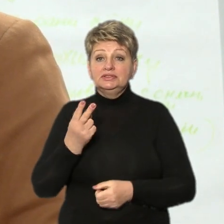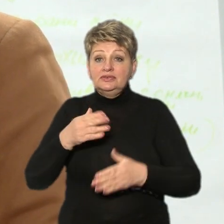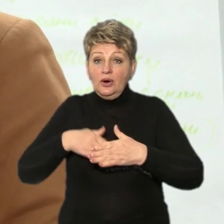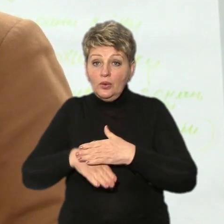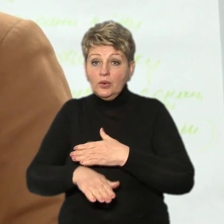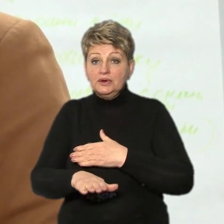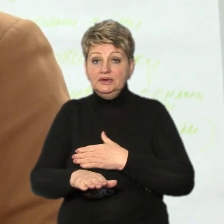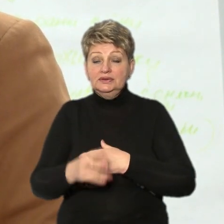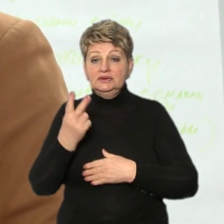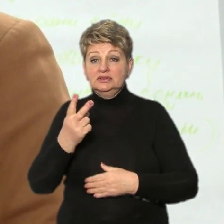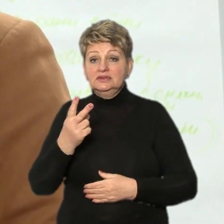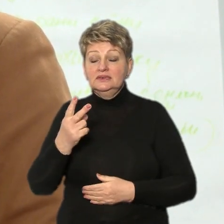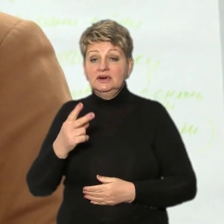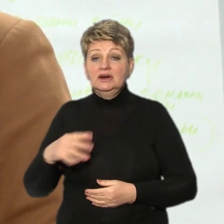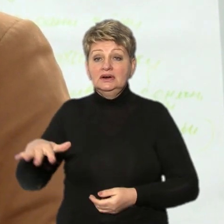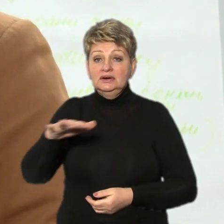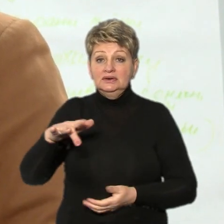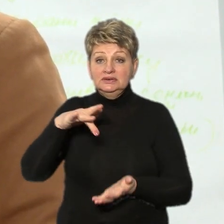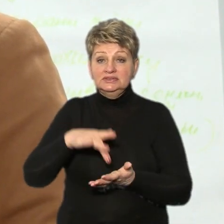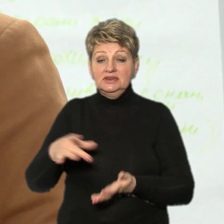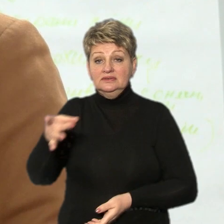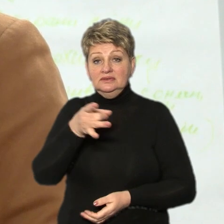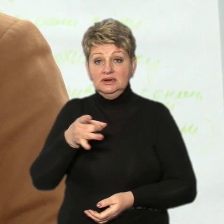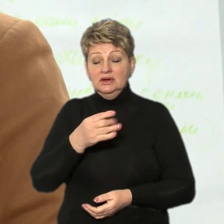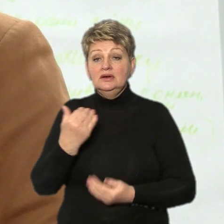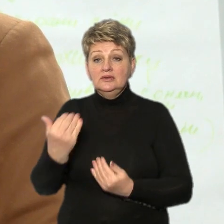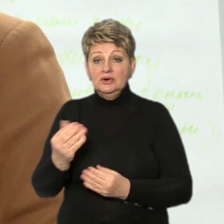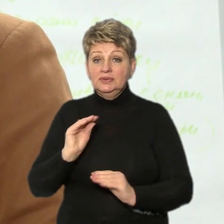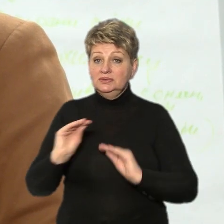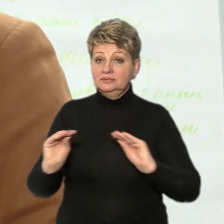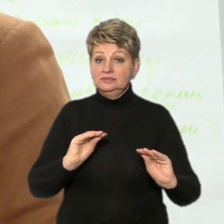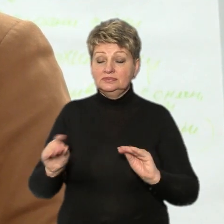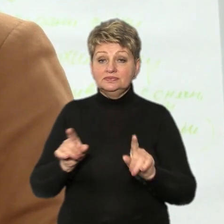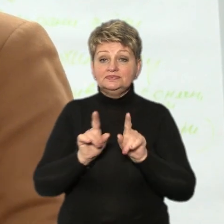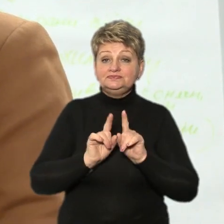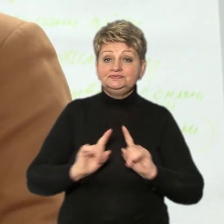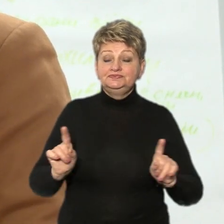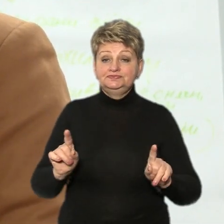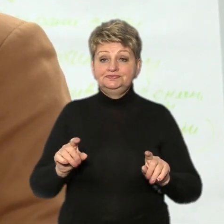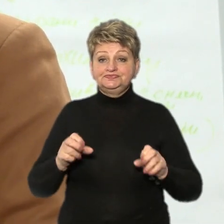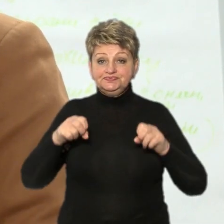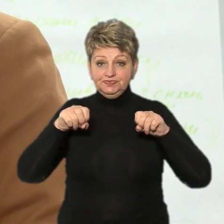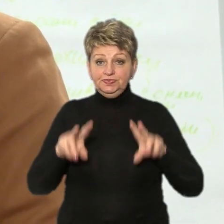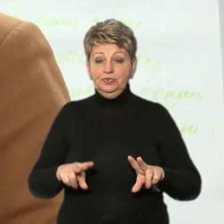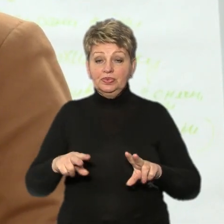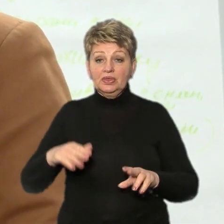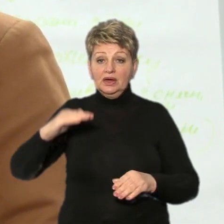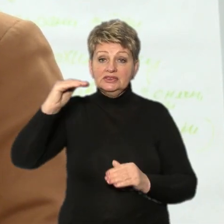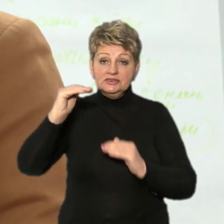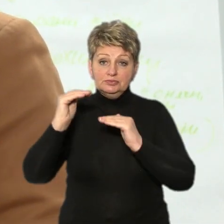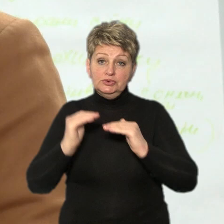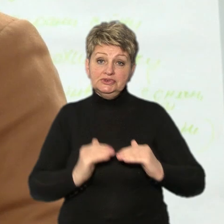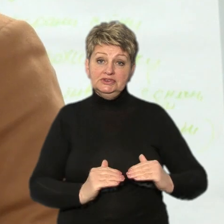два територіальних центри по районам, вони обладнані інклюзивними спускачами вниз, такі